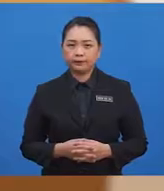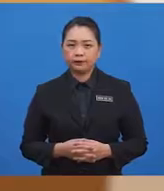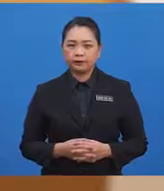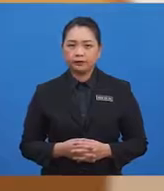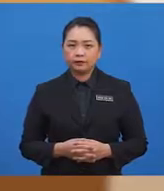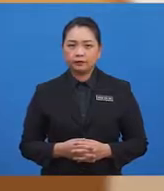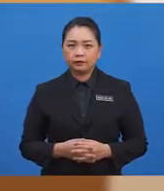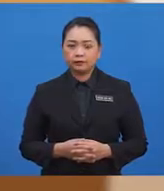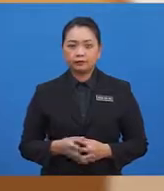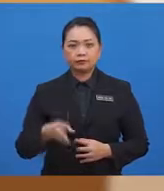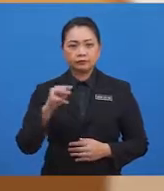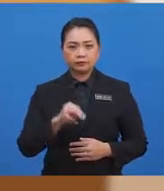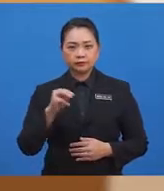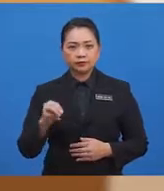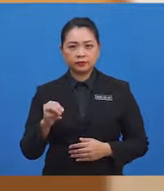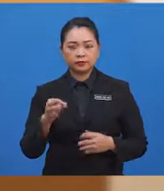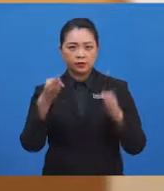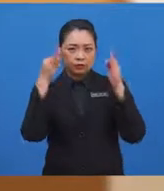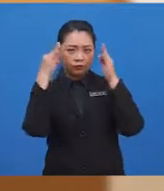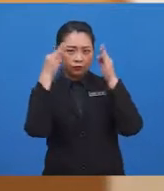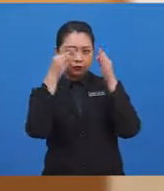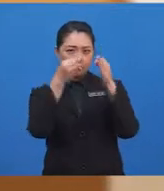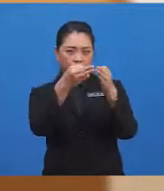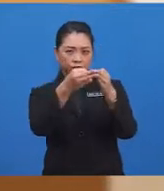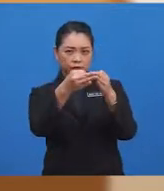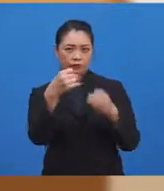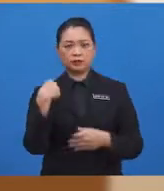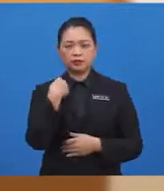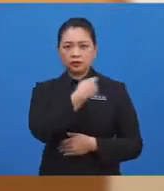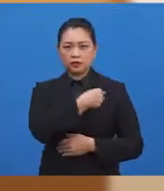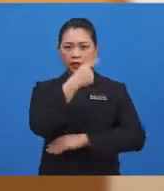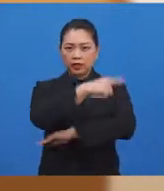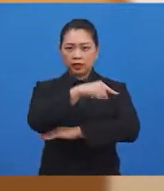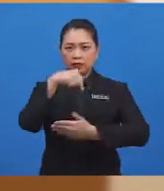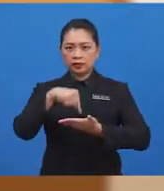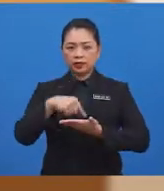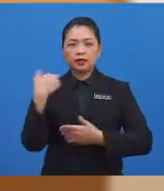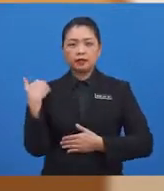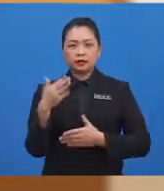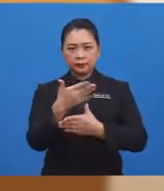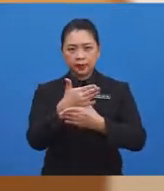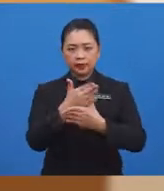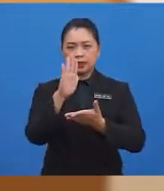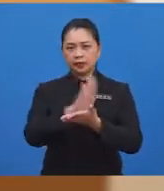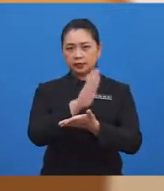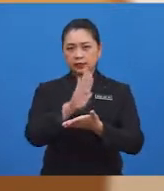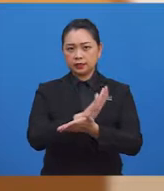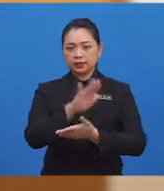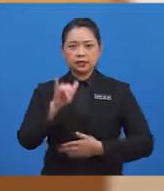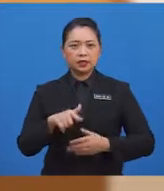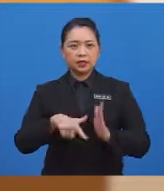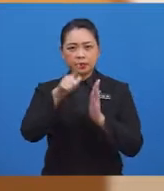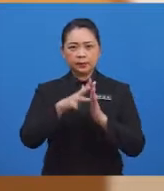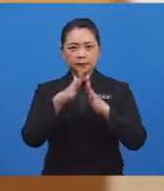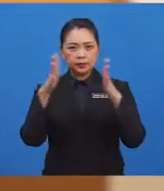murid-murid, fokus kita kali ini kepada bahagian kertas yang lebih besar ini.